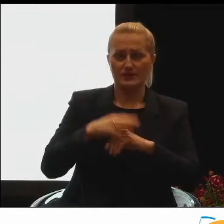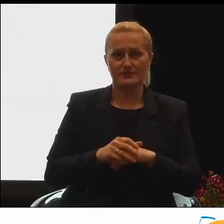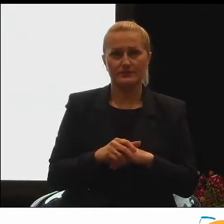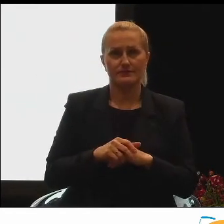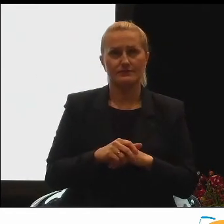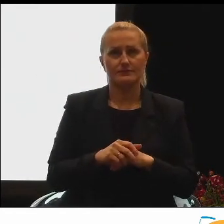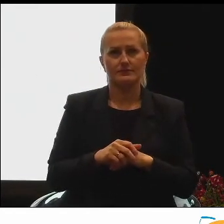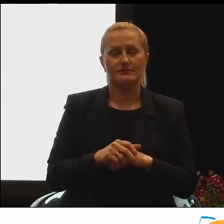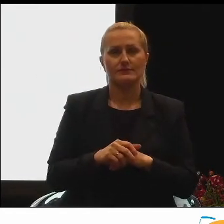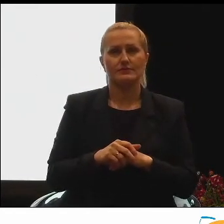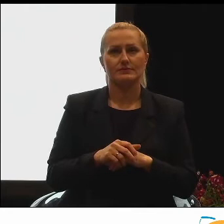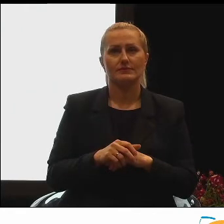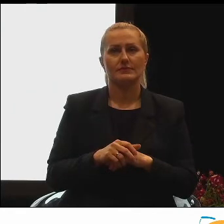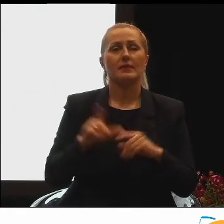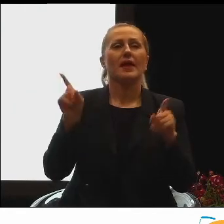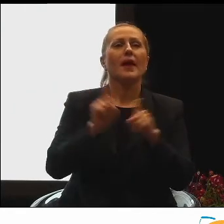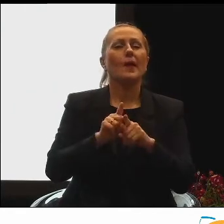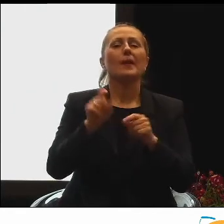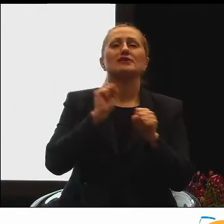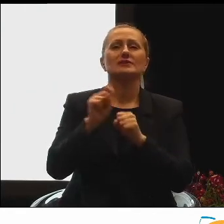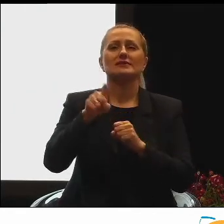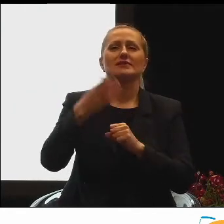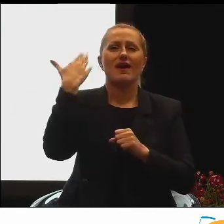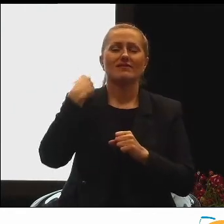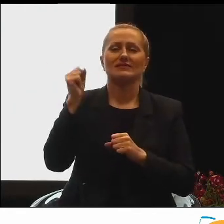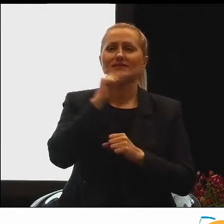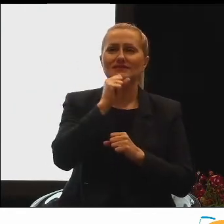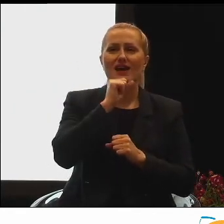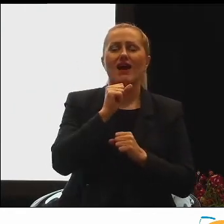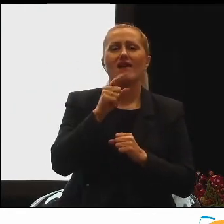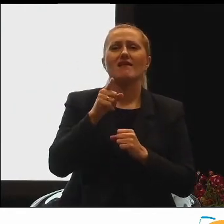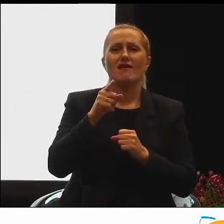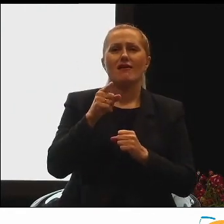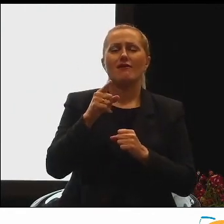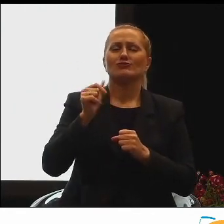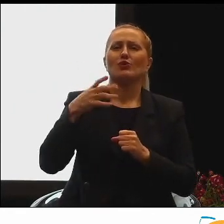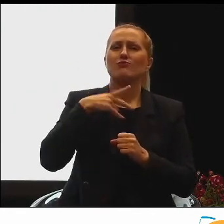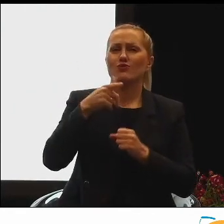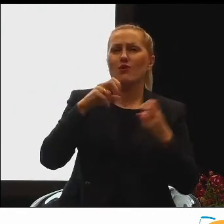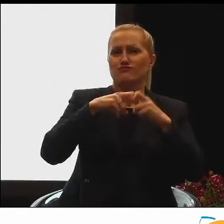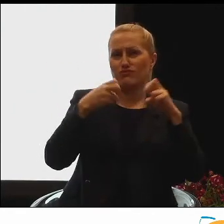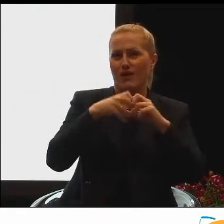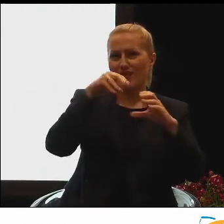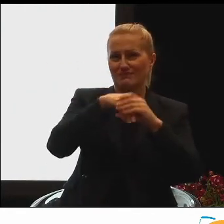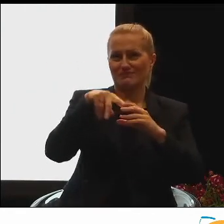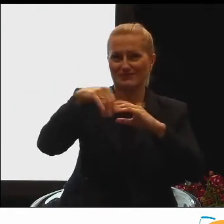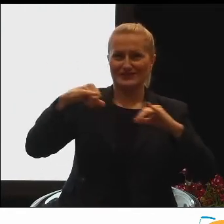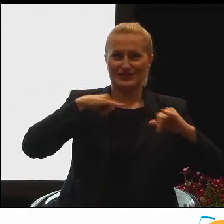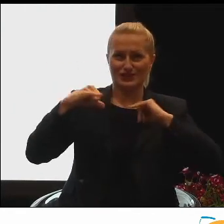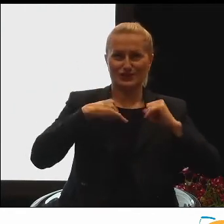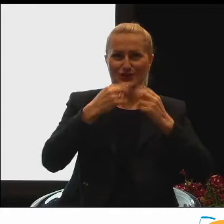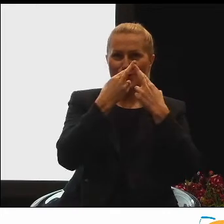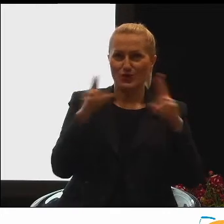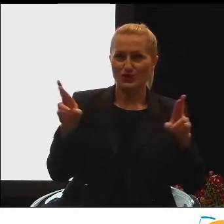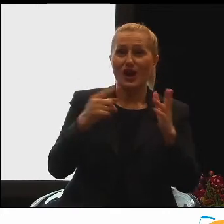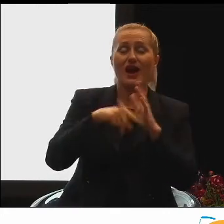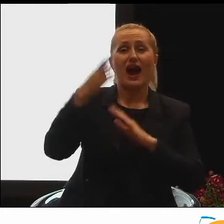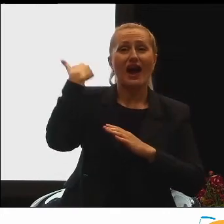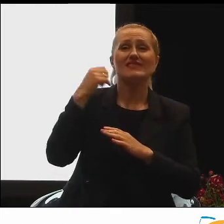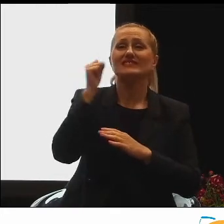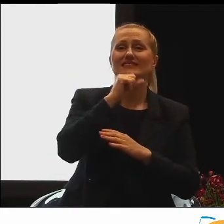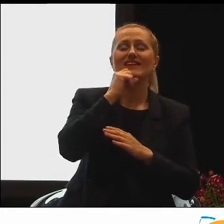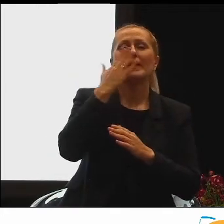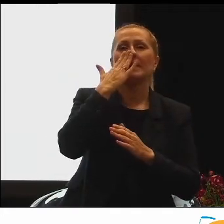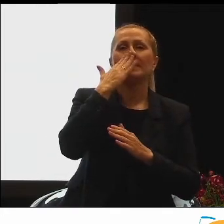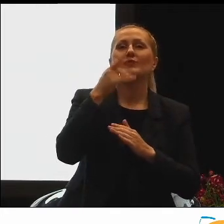no są też, powiedziałabym, stare wyzwania zarządzania różnorodnością, czyli jak mówimy, że stare, to omen,